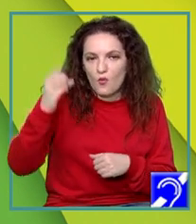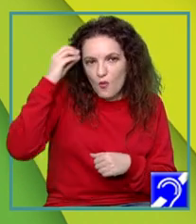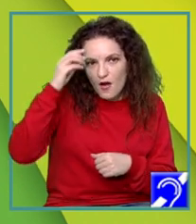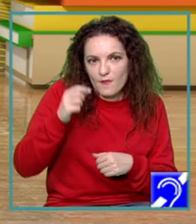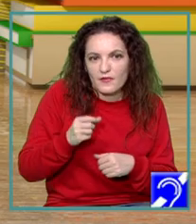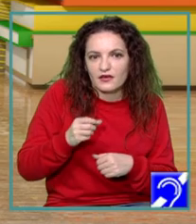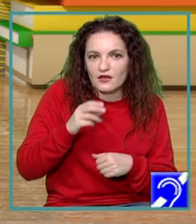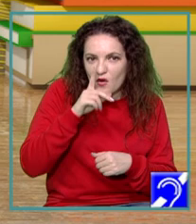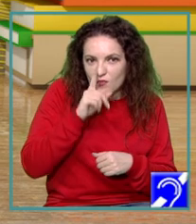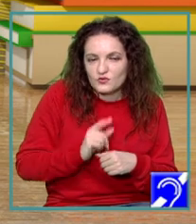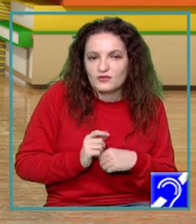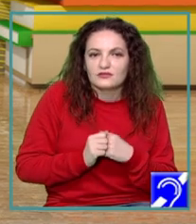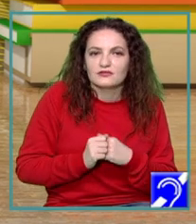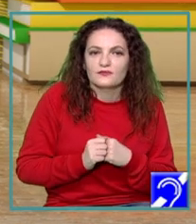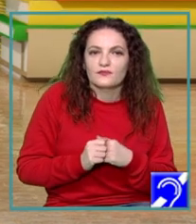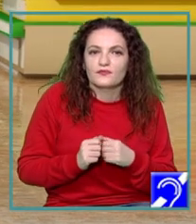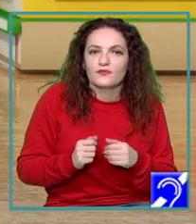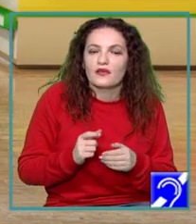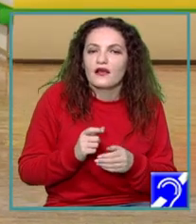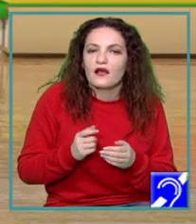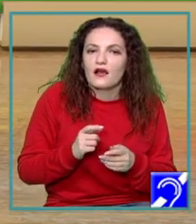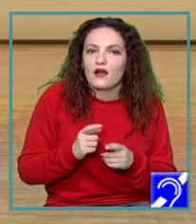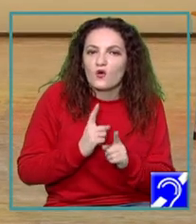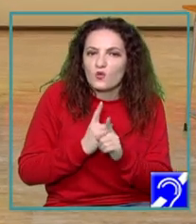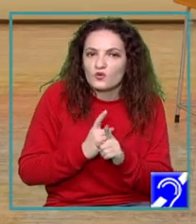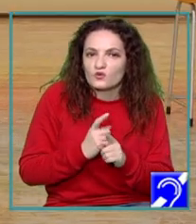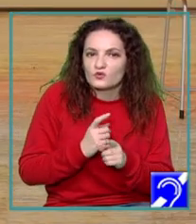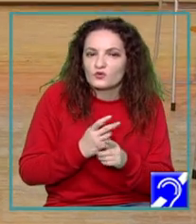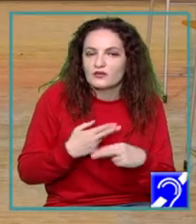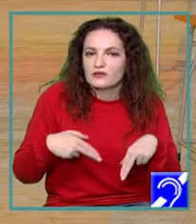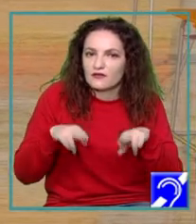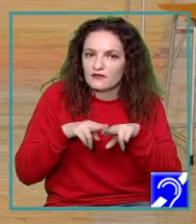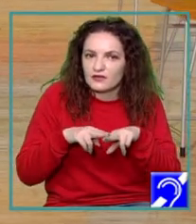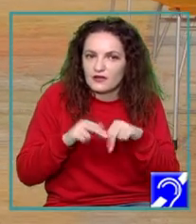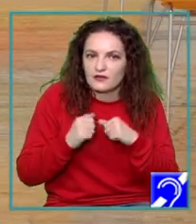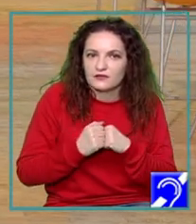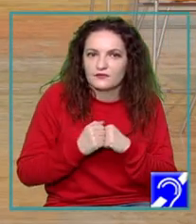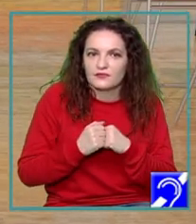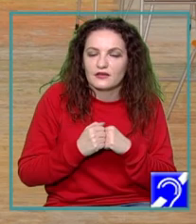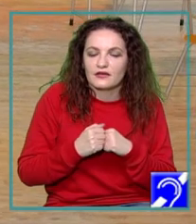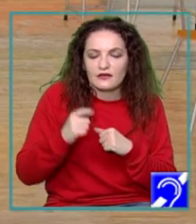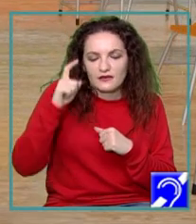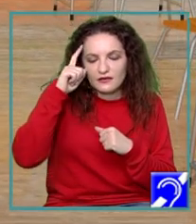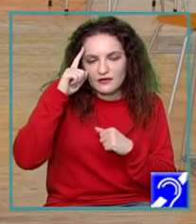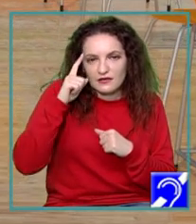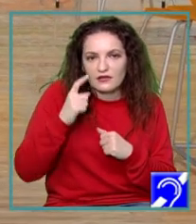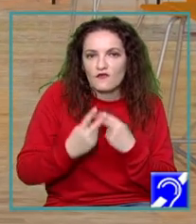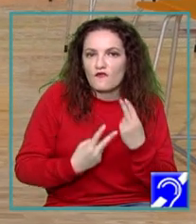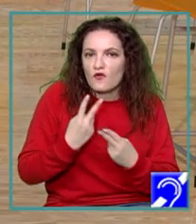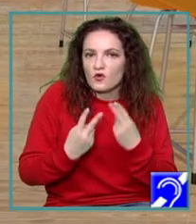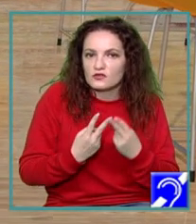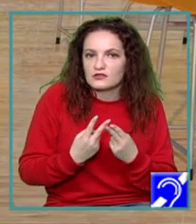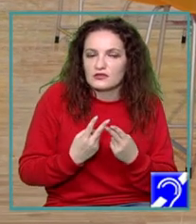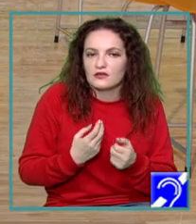Start! Aceasta a fost lecția despre managementul timpului pe care eu v-am pregătit-o pentru astăzi și sunt convinsă că utilizând cele